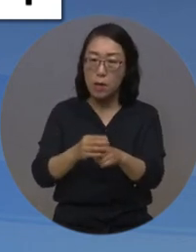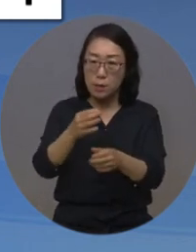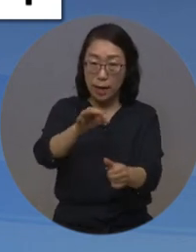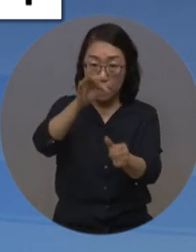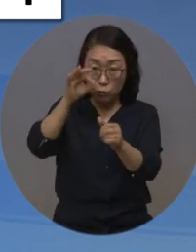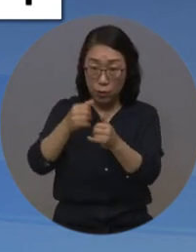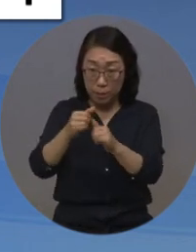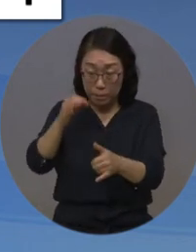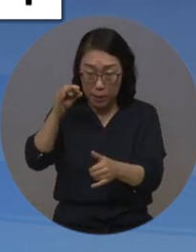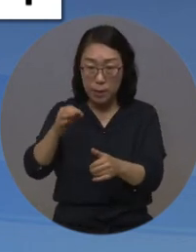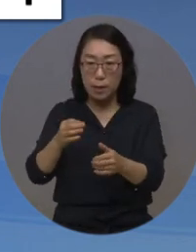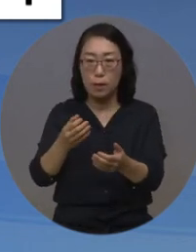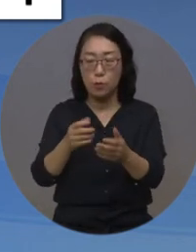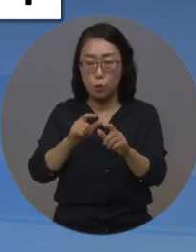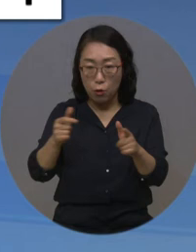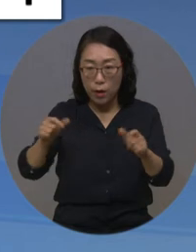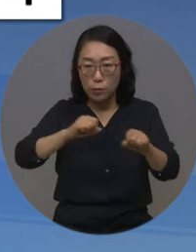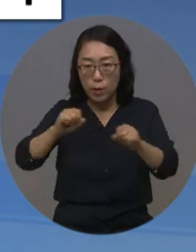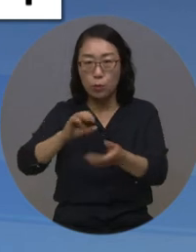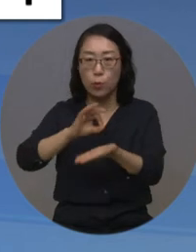사업개발비가 지원됩니다.